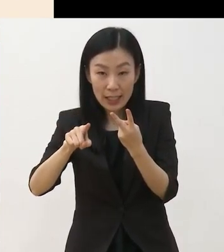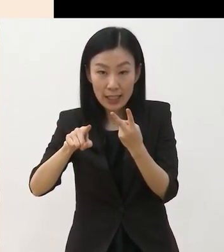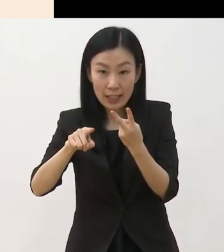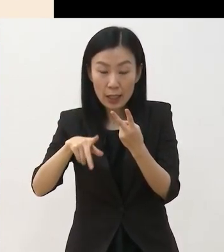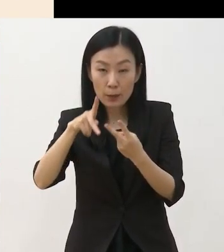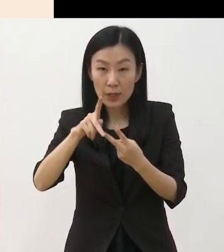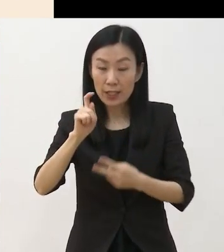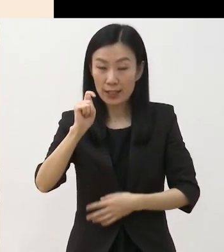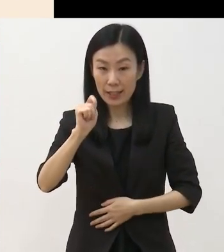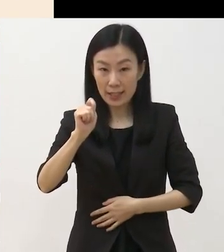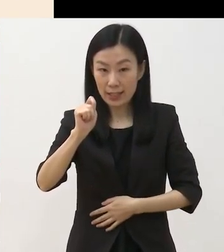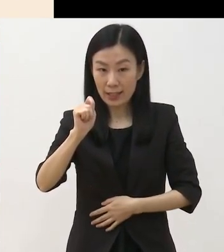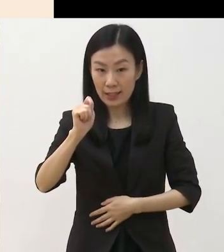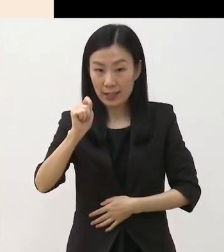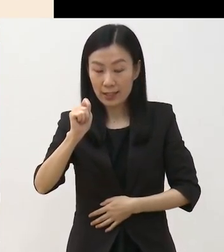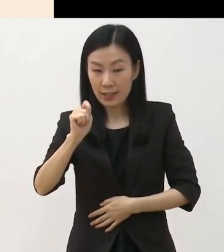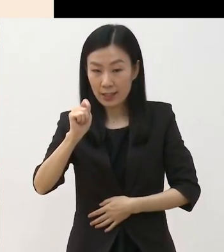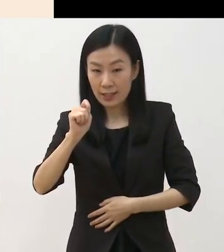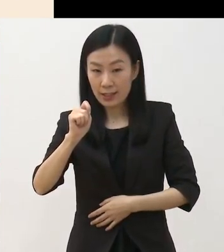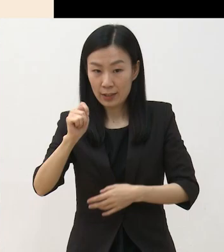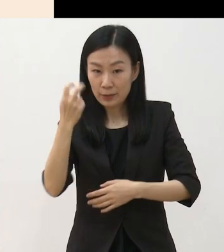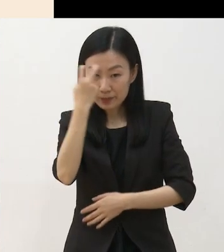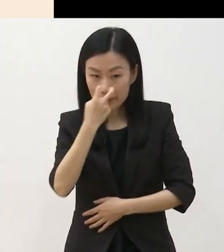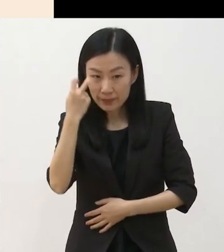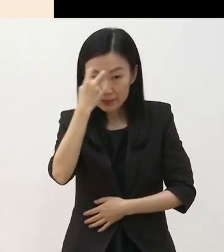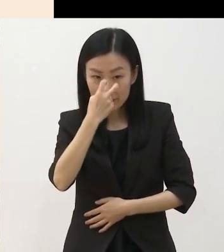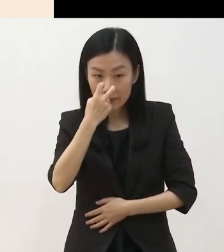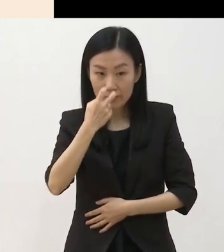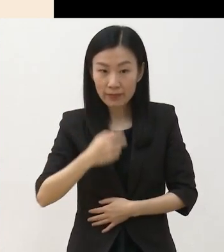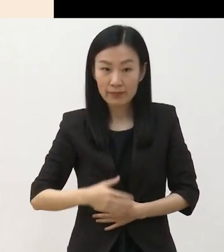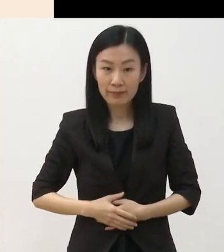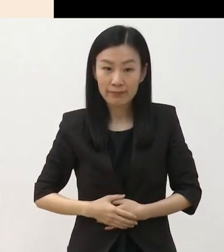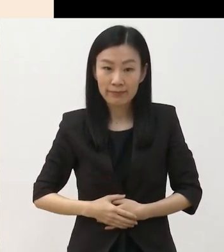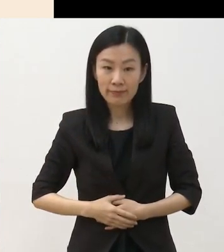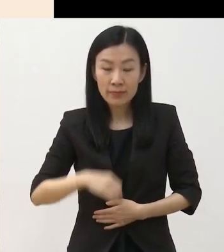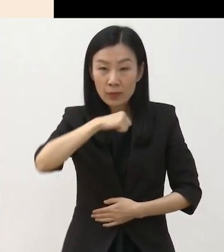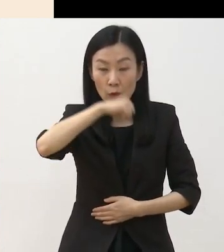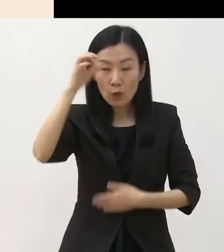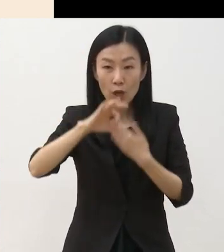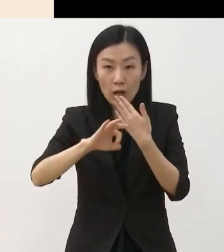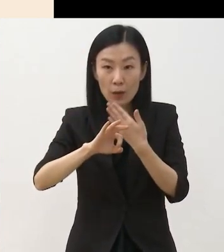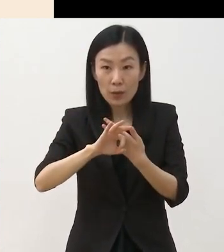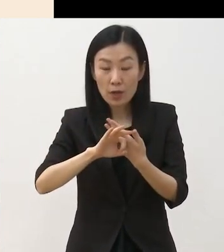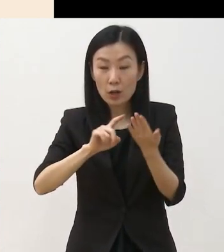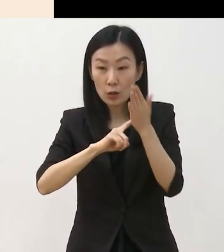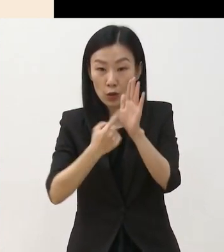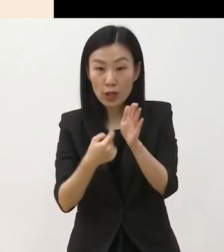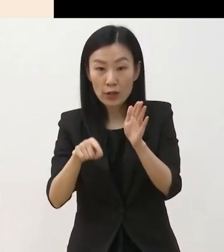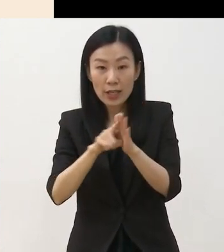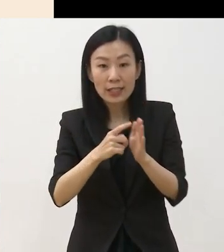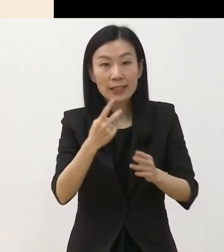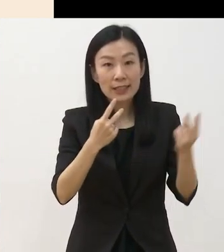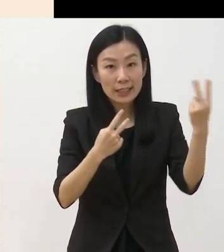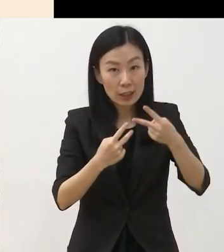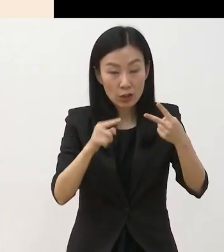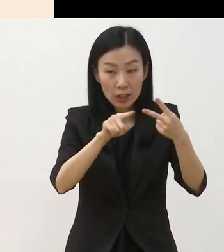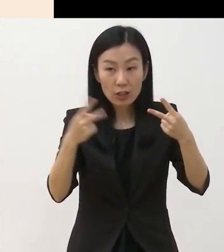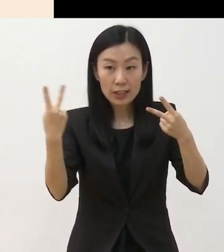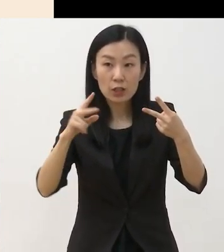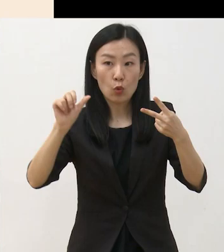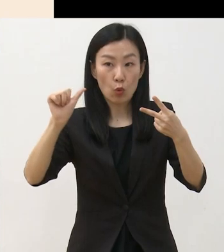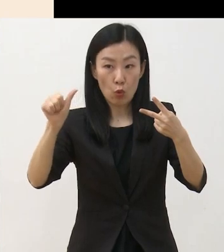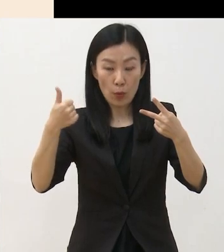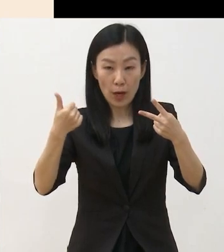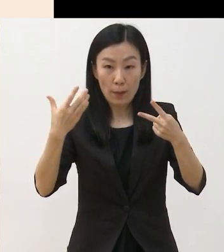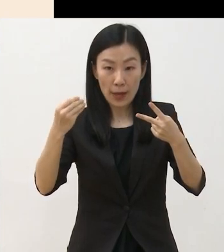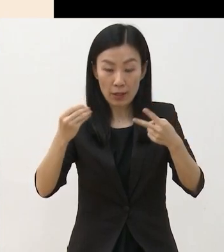심의이며 통과하면 쇼케이스 준비금으로 2천에서 2,500만 원을 받습니다